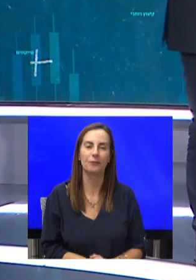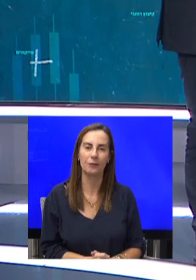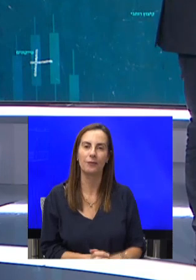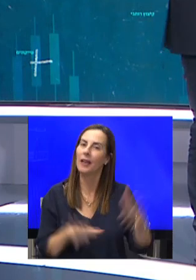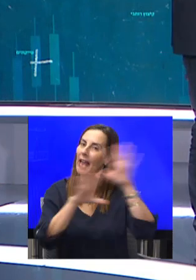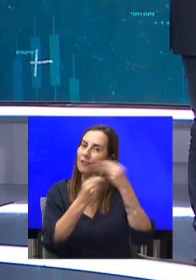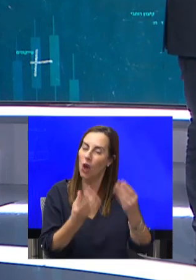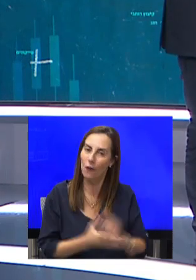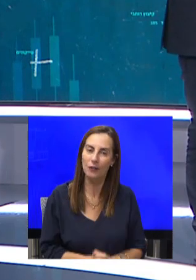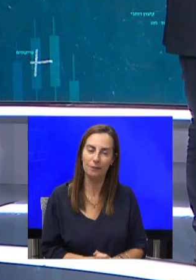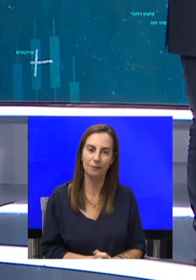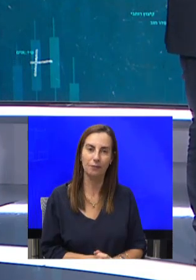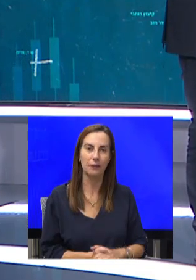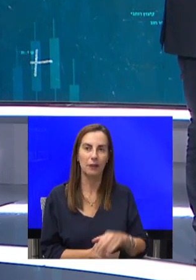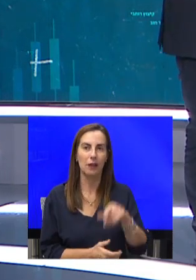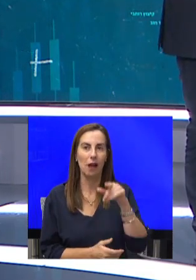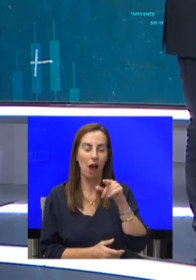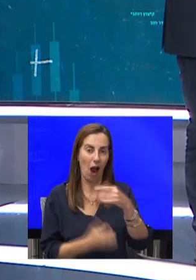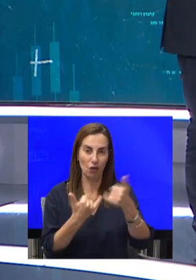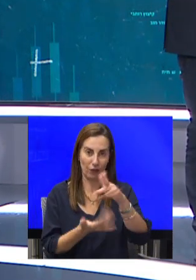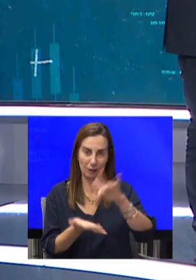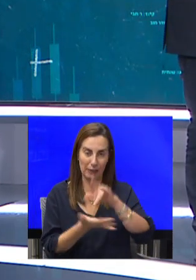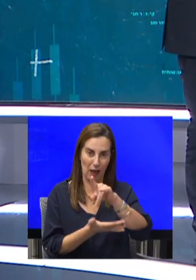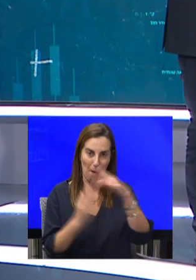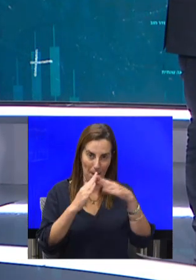אתה מצטרף אלינו עכשיו מהבית שלך. מניח שאני גם יושן את קצת.